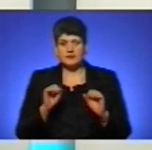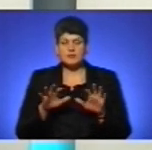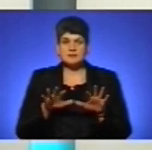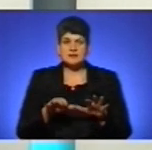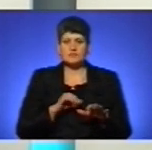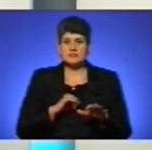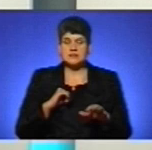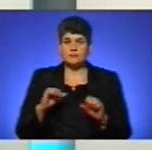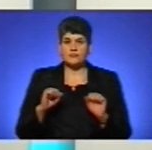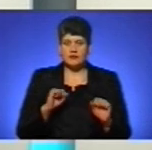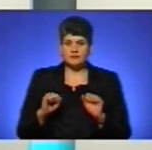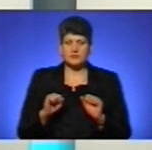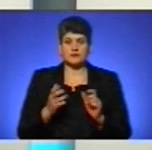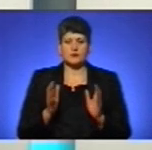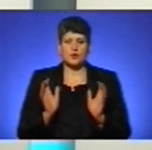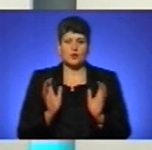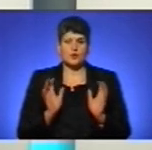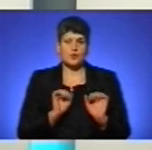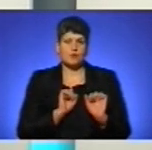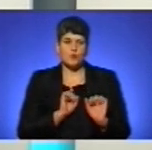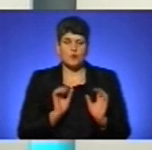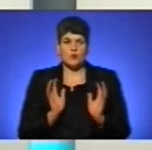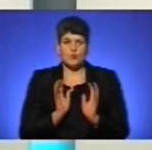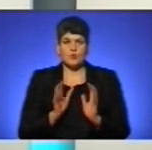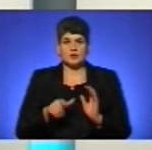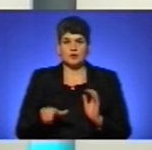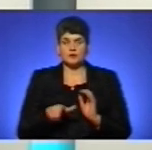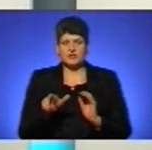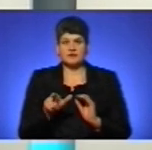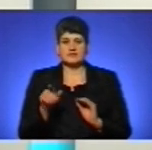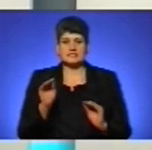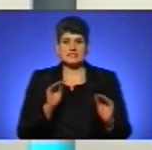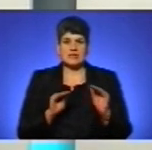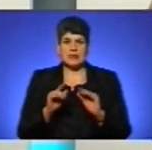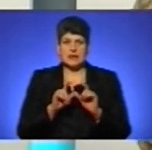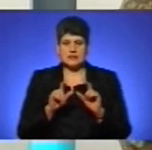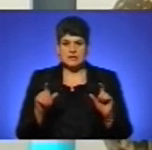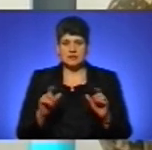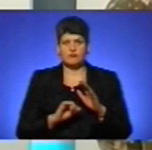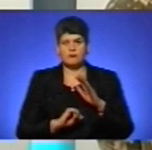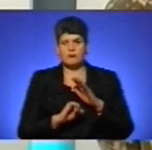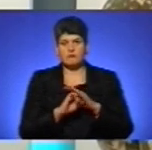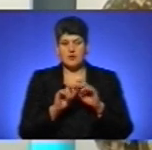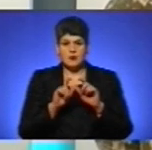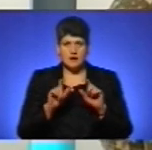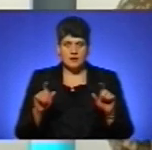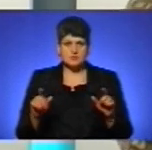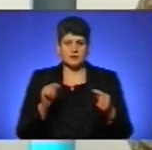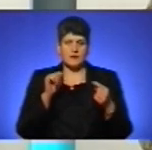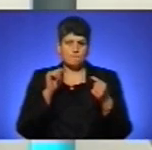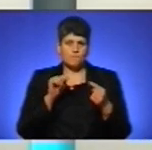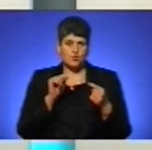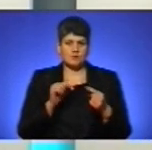оборона, охорона доріг, складів, баз, боротьбас та протидія